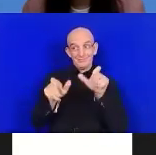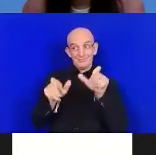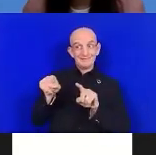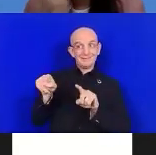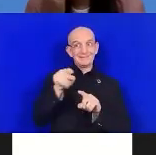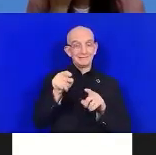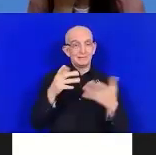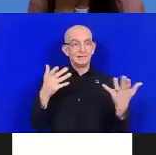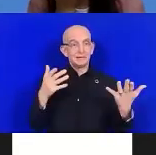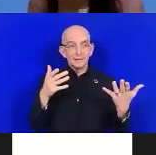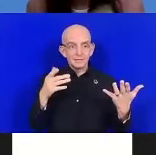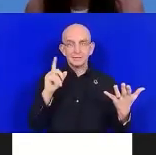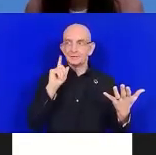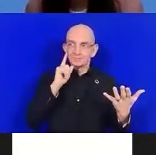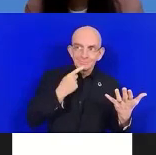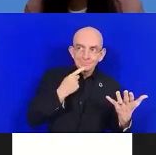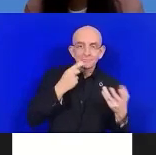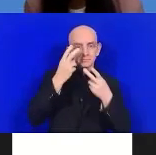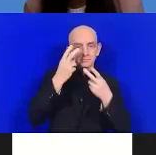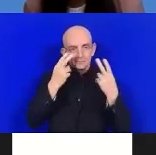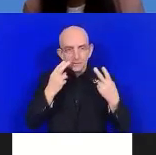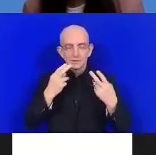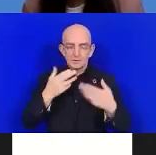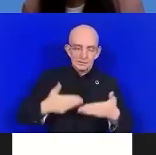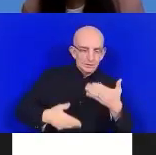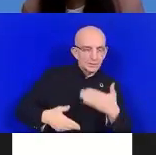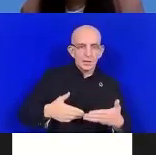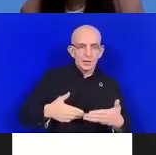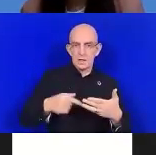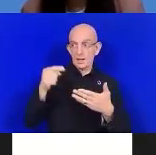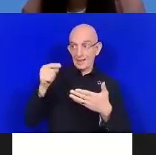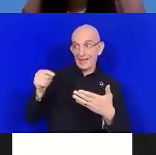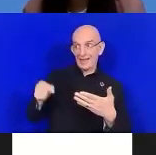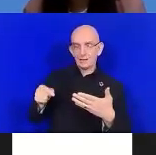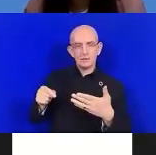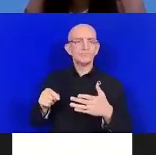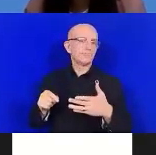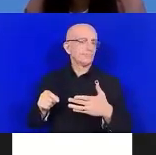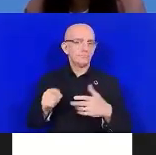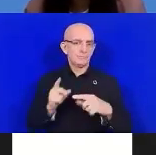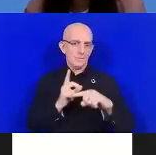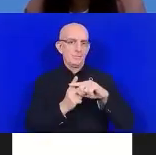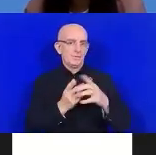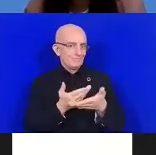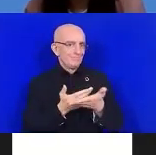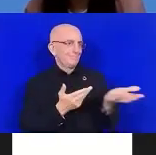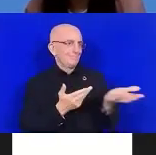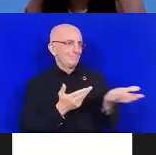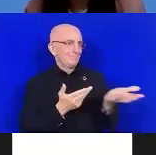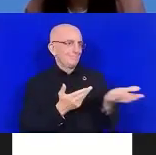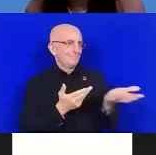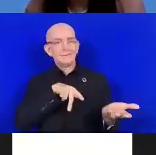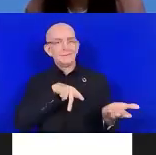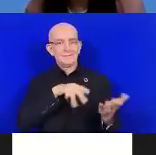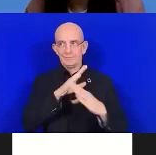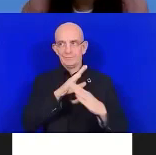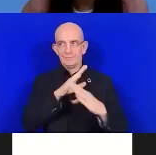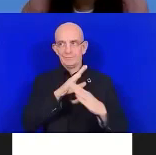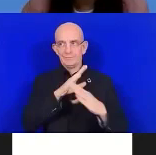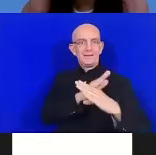sont en situation de handicap à travers le monde et nombre d'entre elles expérimentent